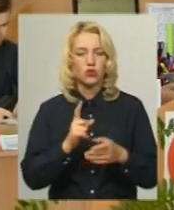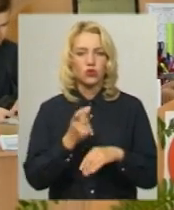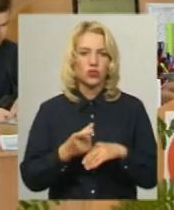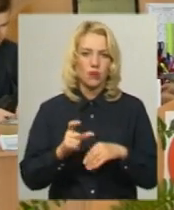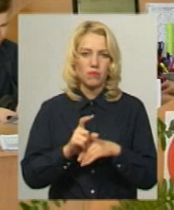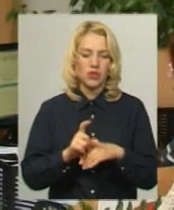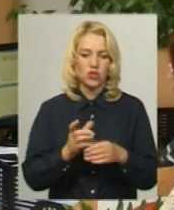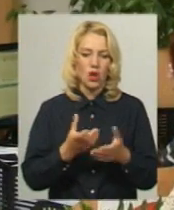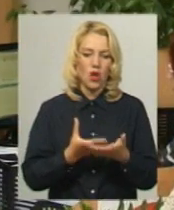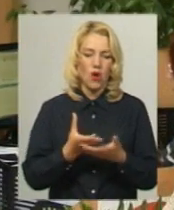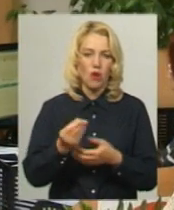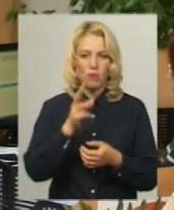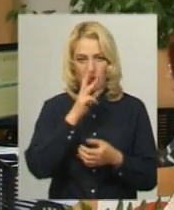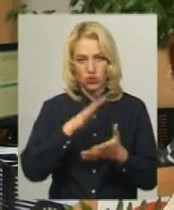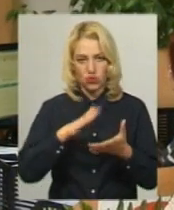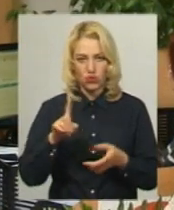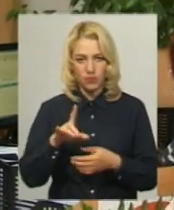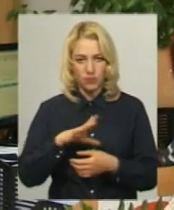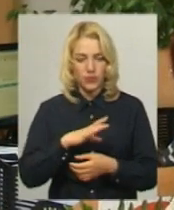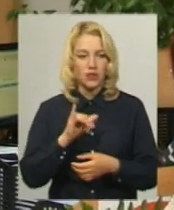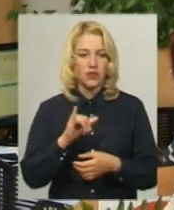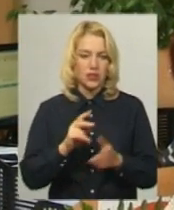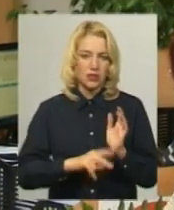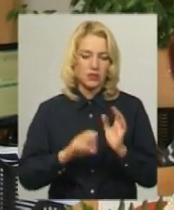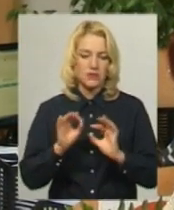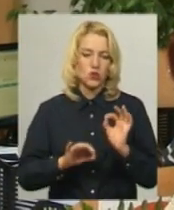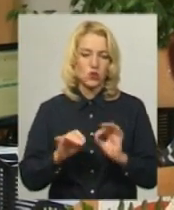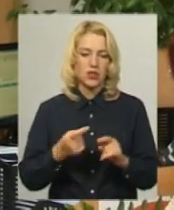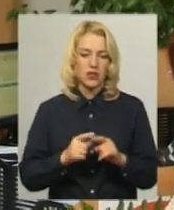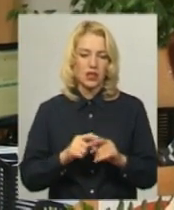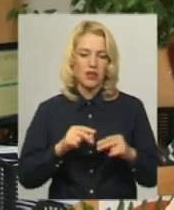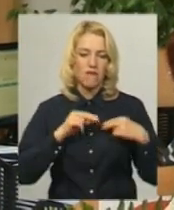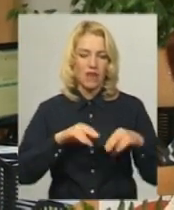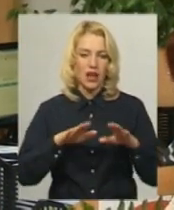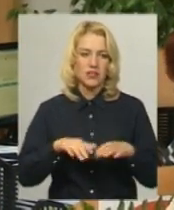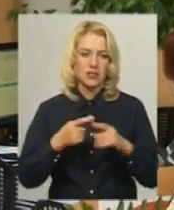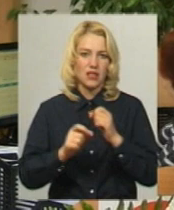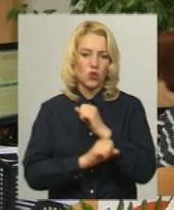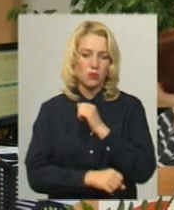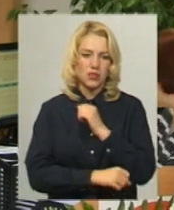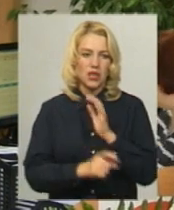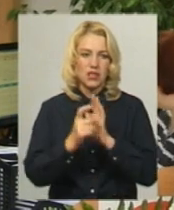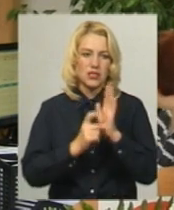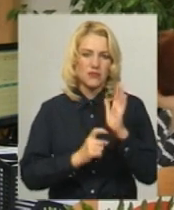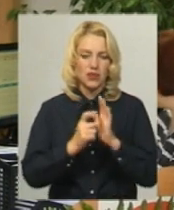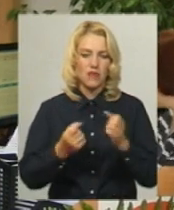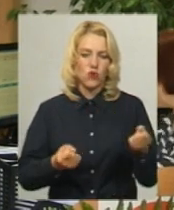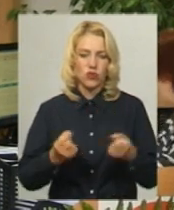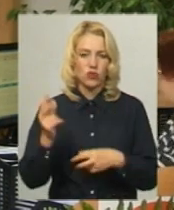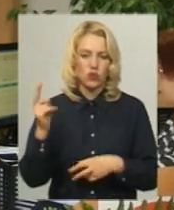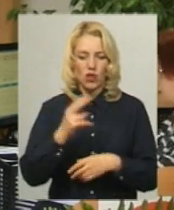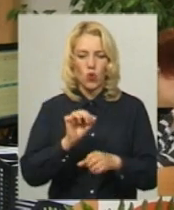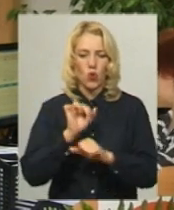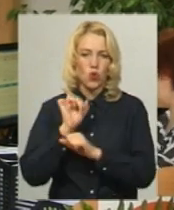оплачуване. 70% тих вакансій, які ми сьогодні володіємо – це робітничі, це і зварник водій, тролейбуси, охоронники,